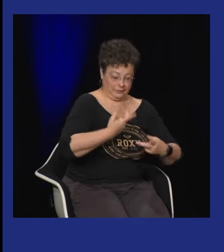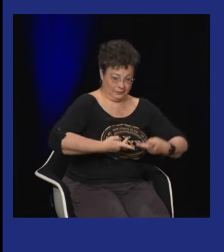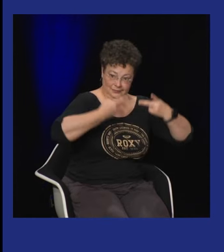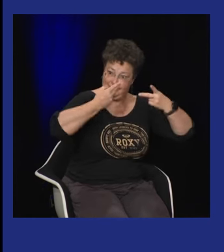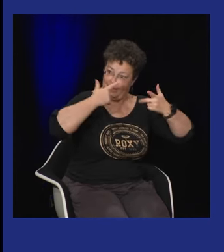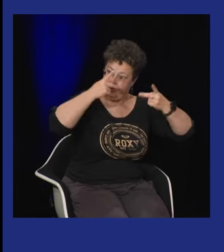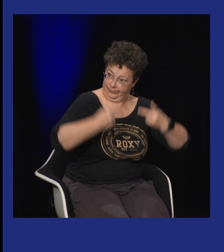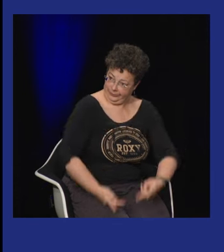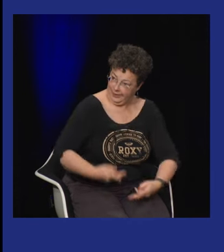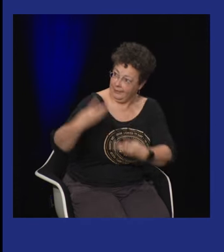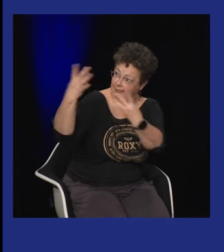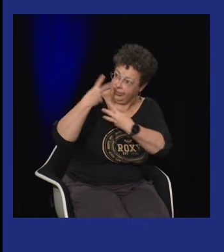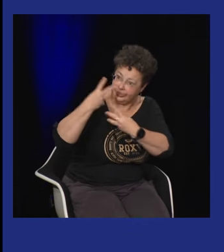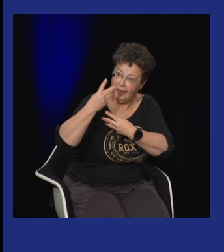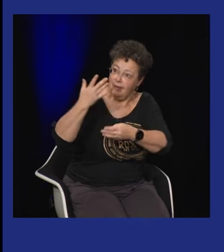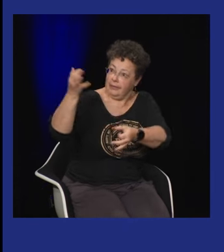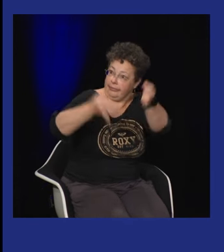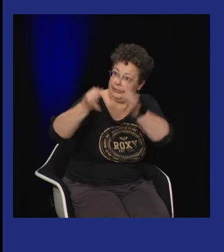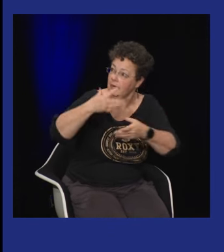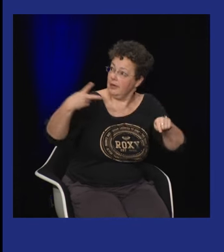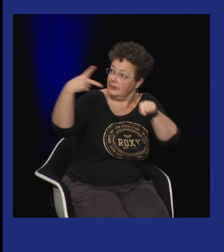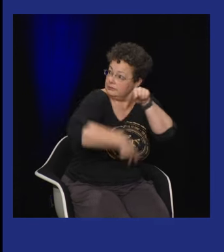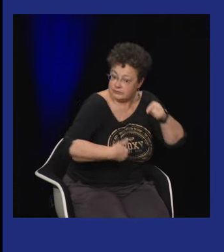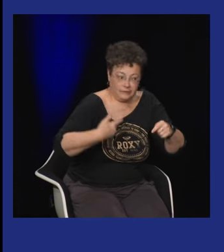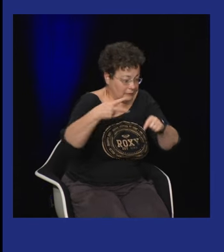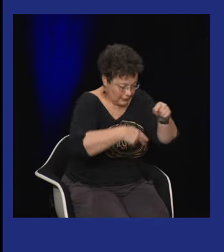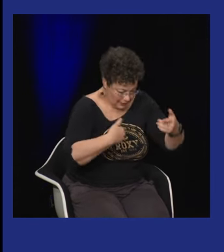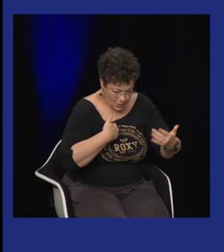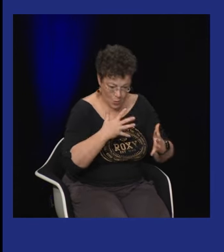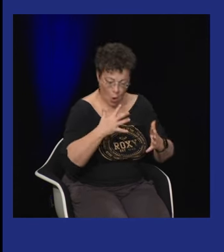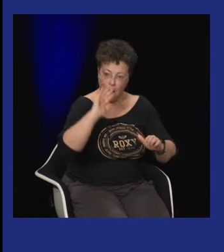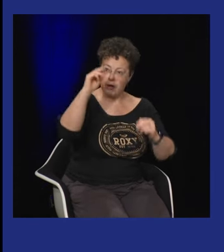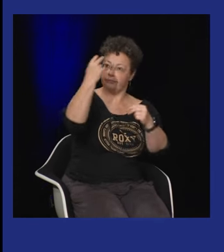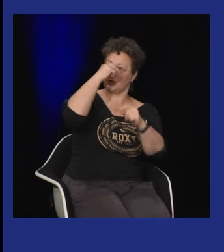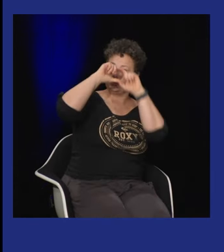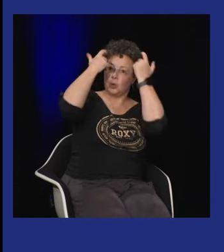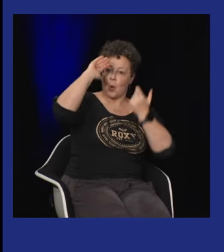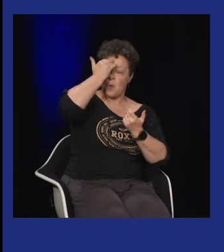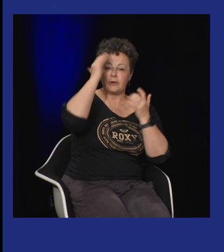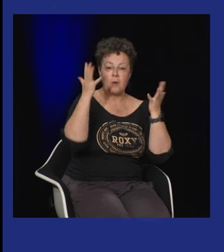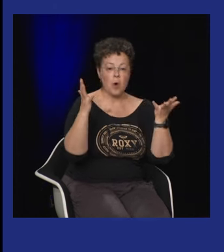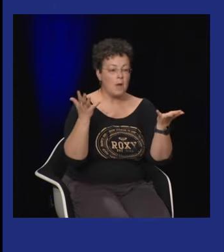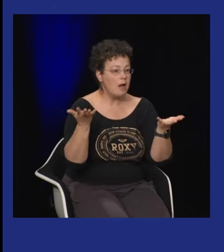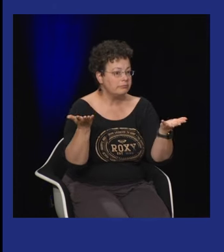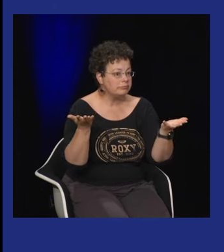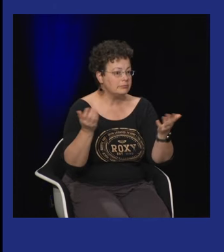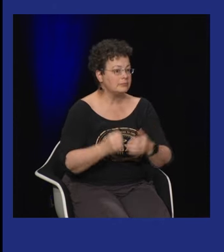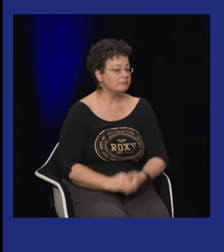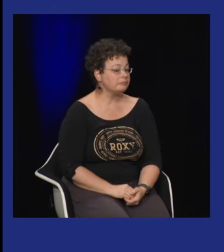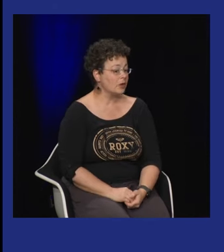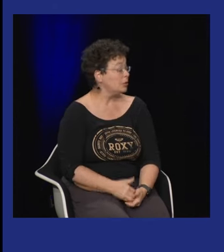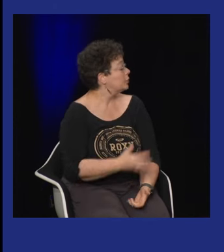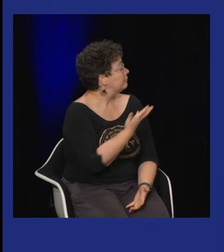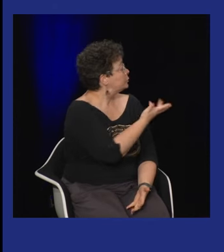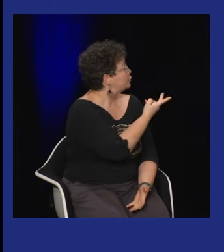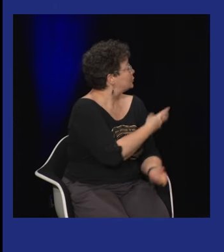et la place des artistes sourds qui est un peu dévalorisée qui peut être moqué qui peut être interrompu aussi comment